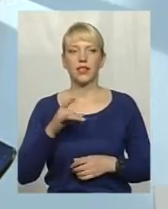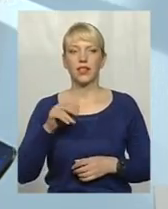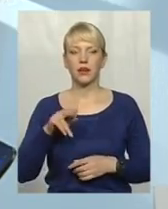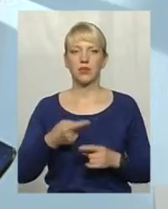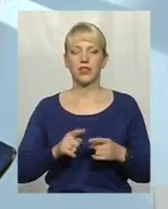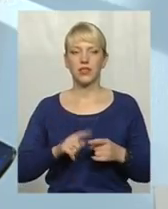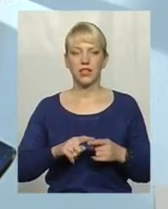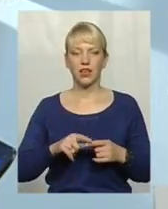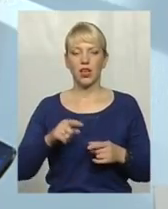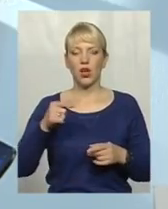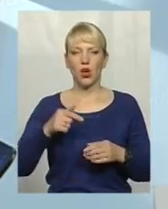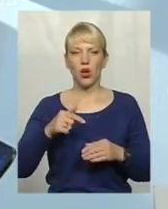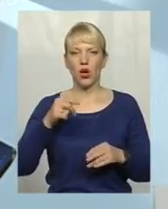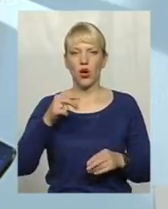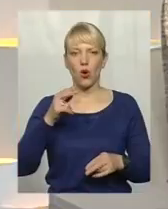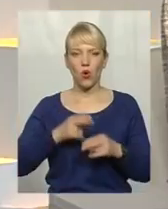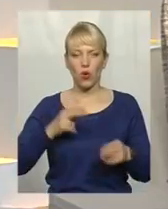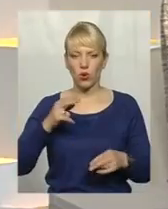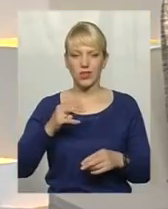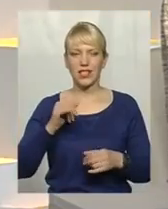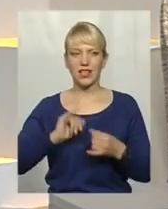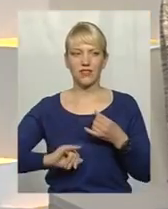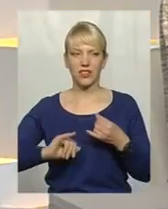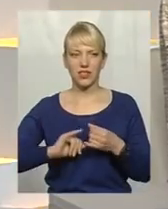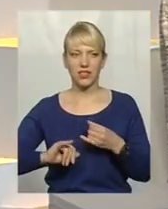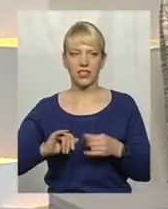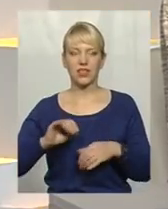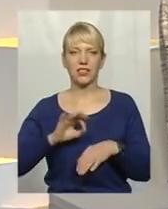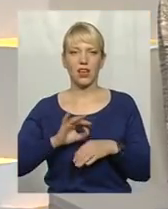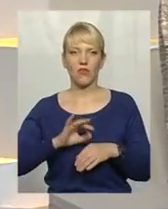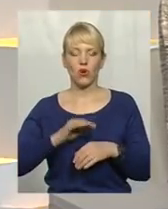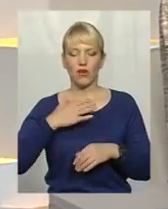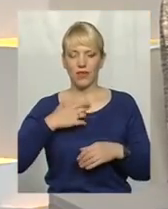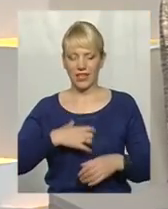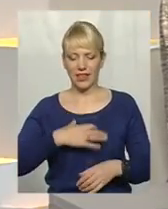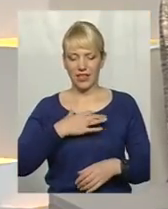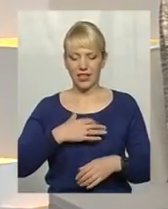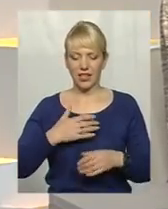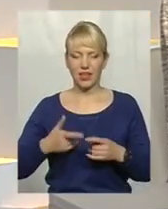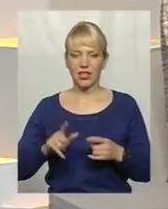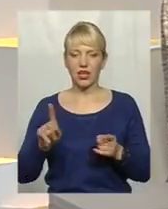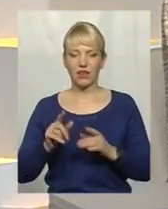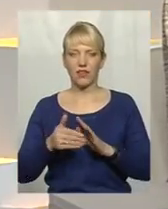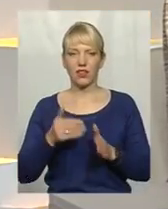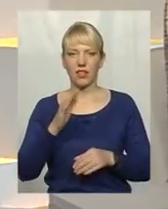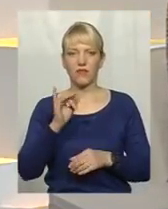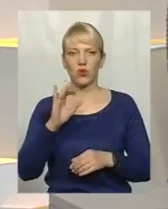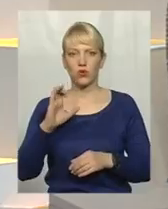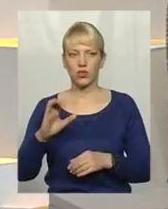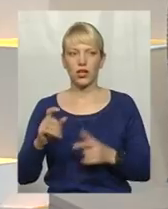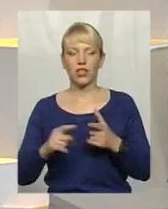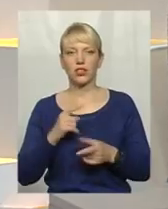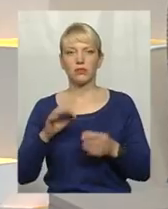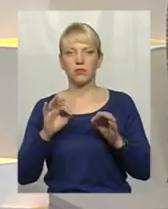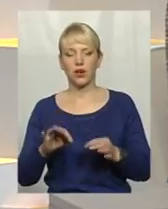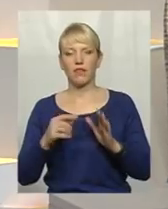це гостре інфекційне захворювання дихальних шликів, яке викликається вірусом. Чи правильно